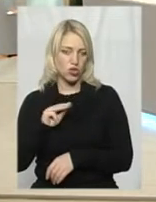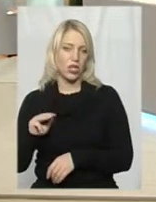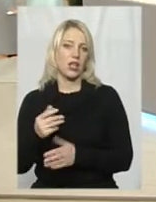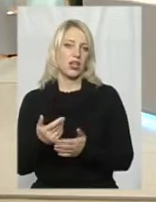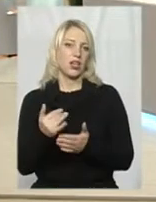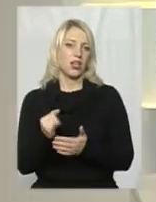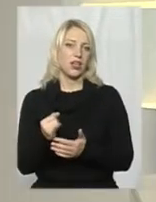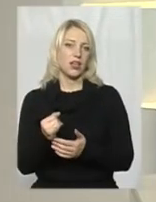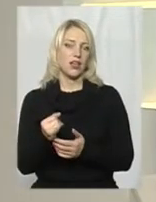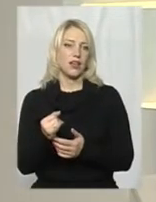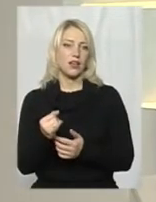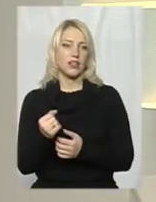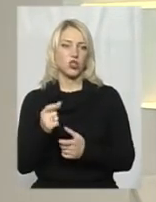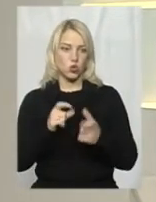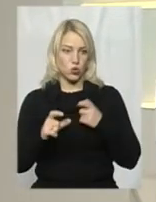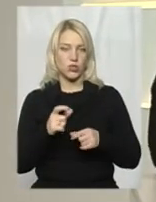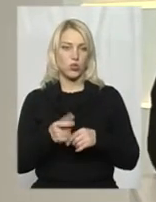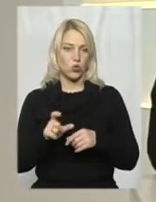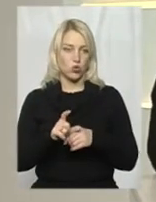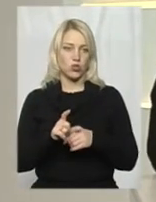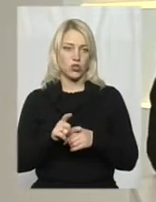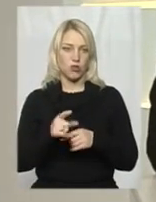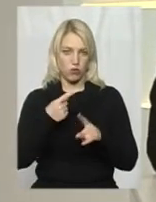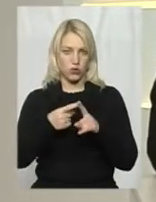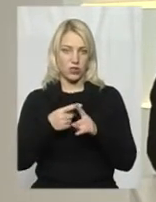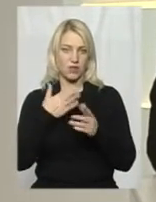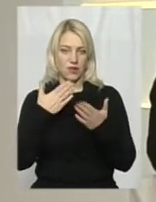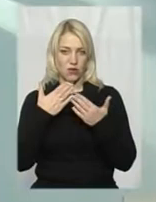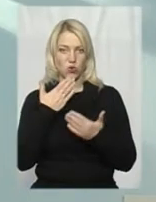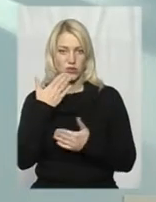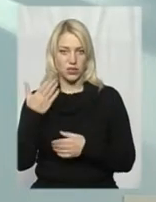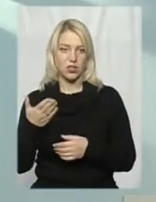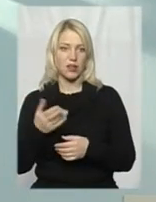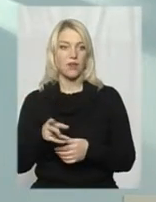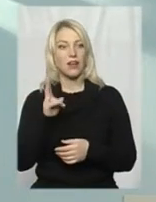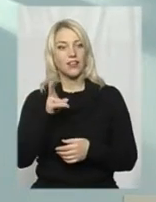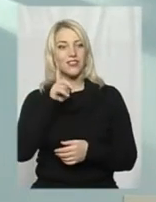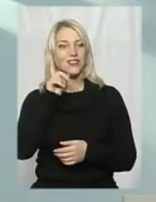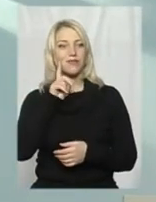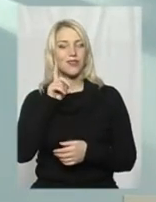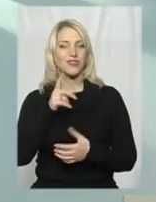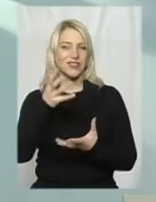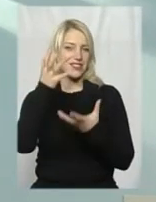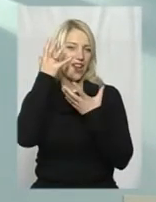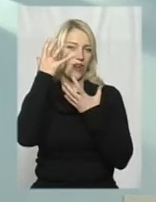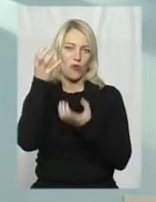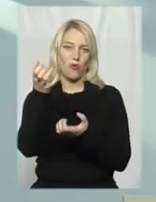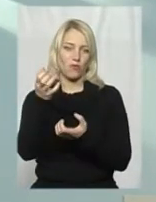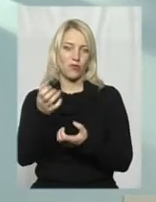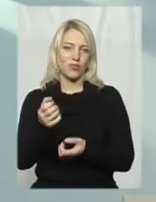І студенти дуже до цього, напевно, що позитивно відносяться? Ну, хто з молодих не захоплюється